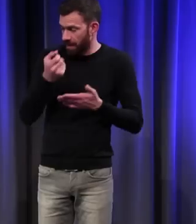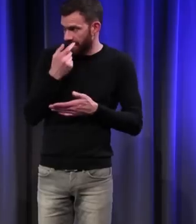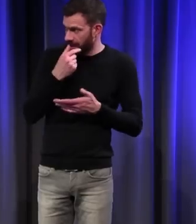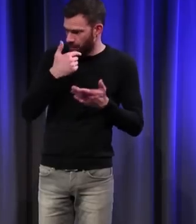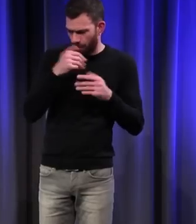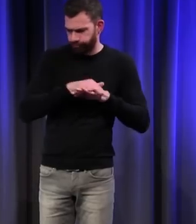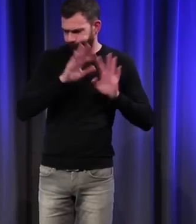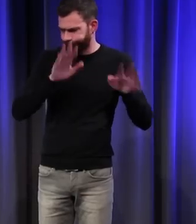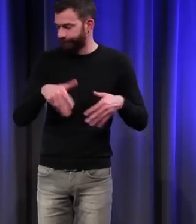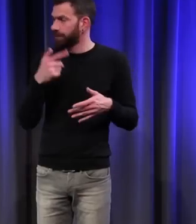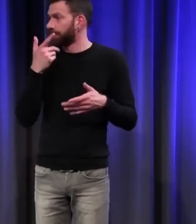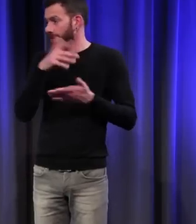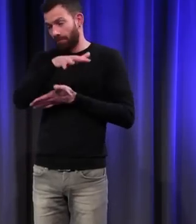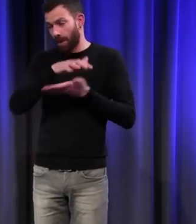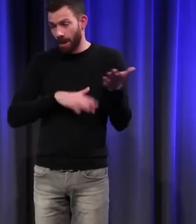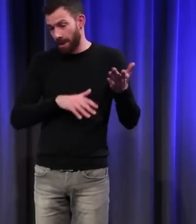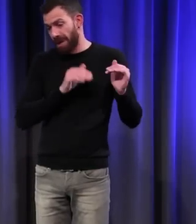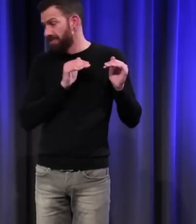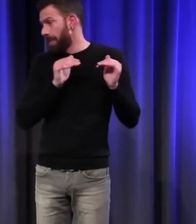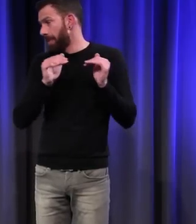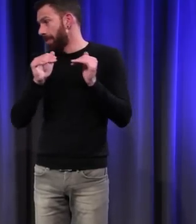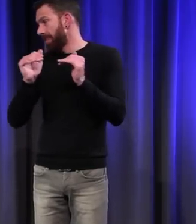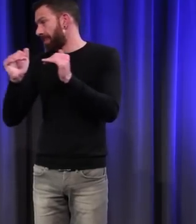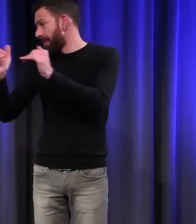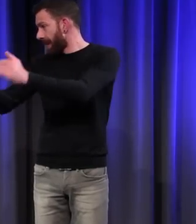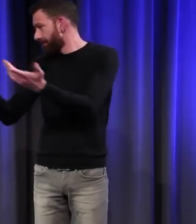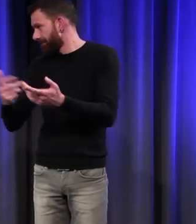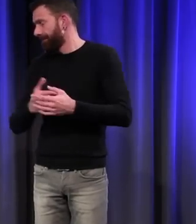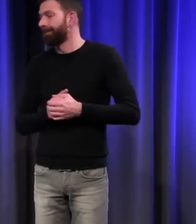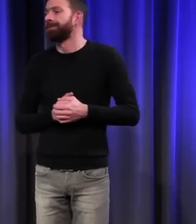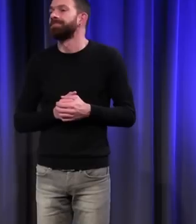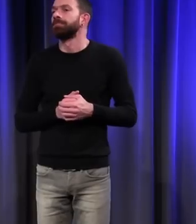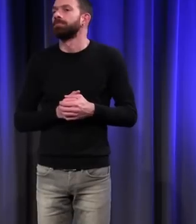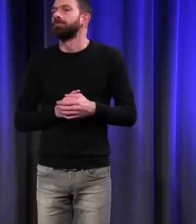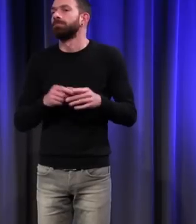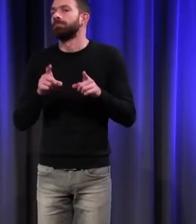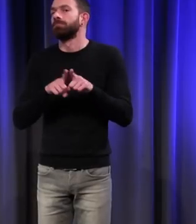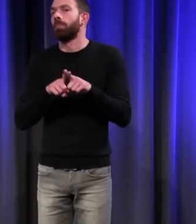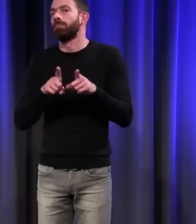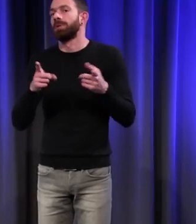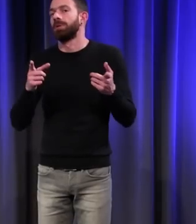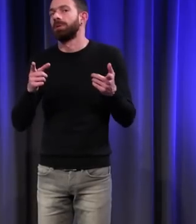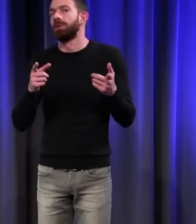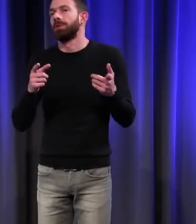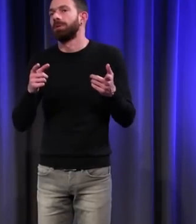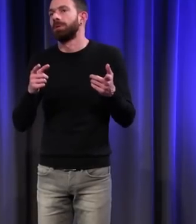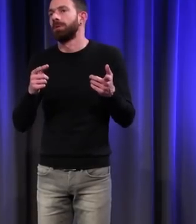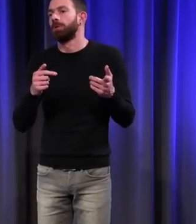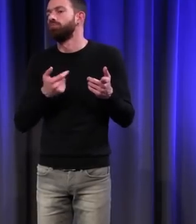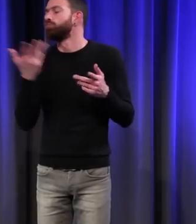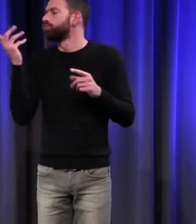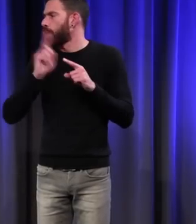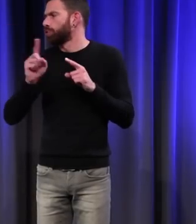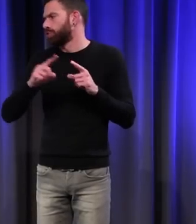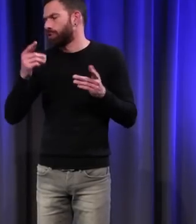traversent les siècles sans changer beaucoup comme ceux-là. On sait très bien faire un certain nombre de choses concernant